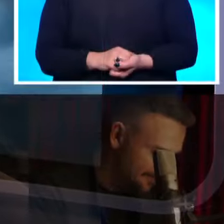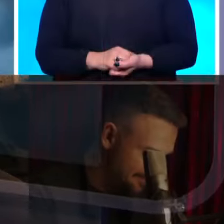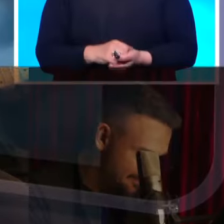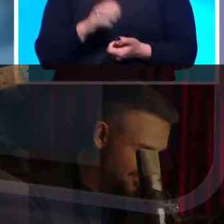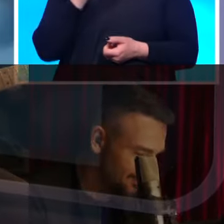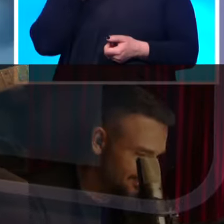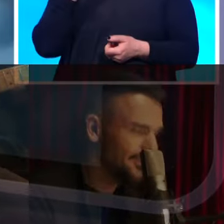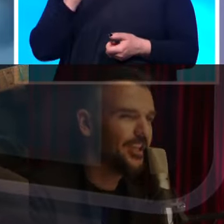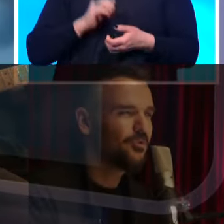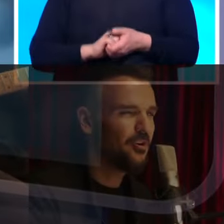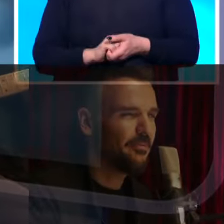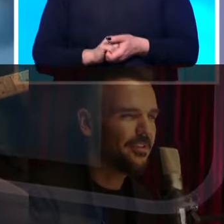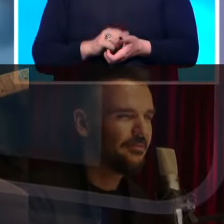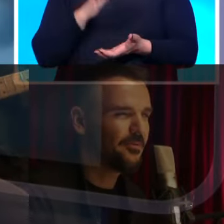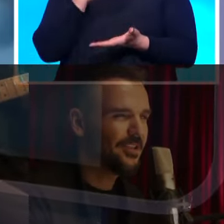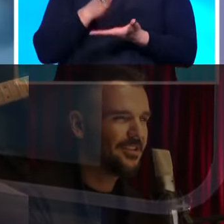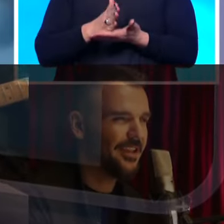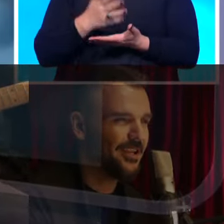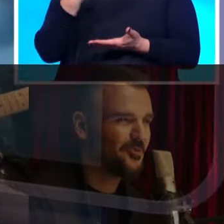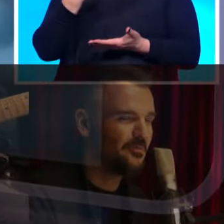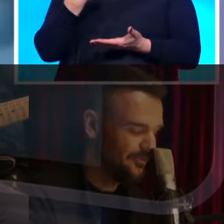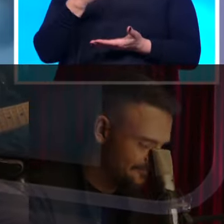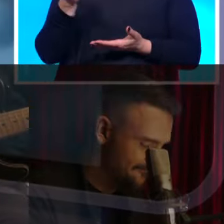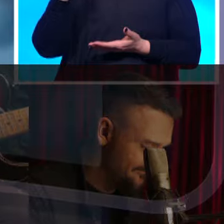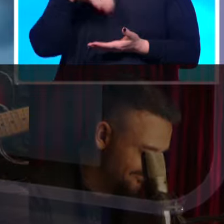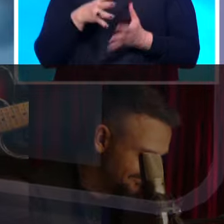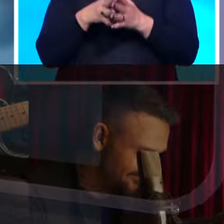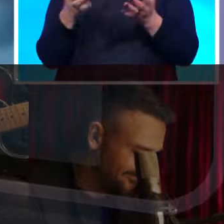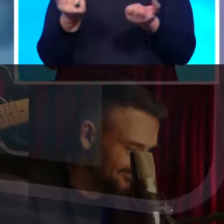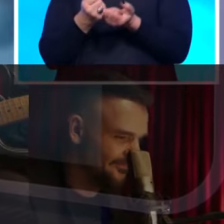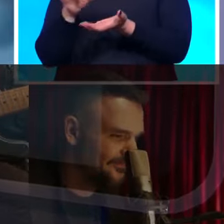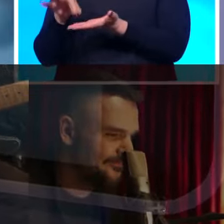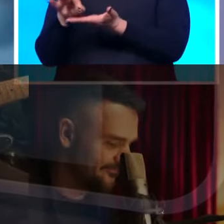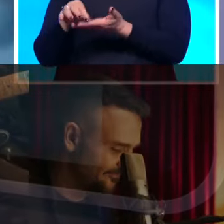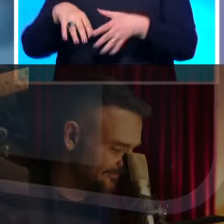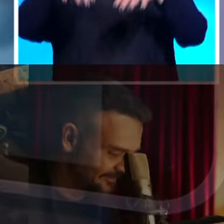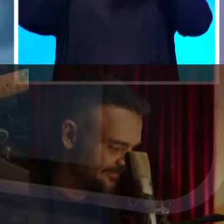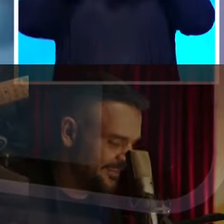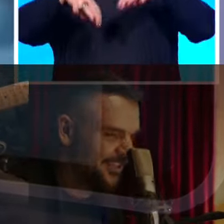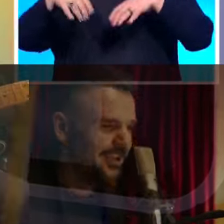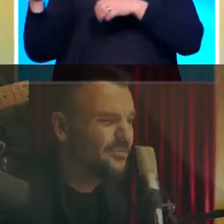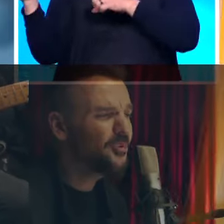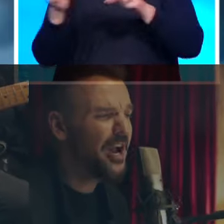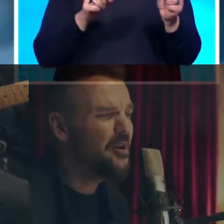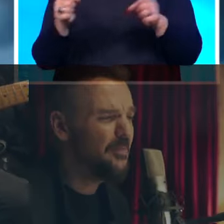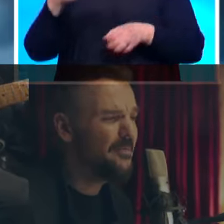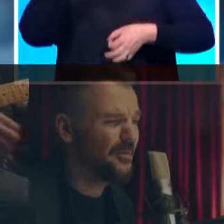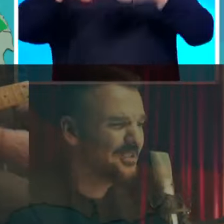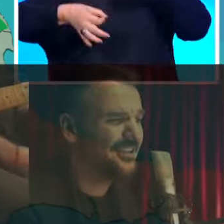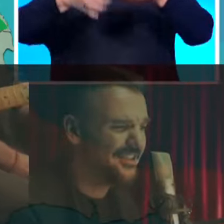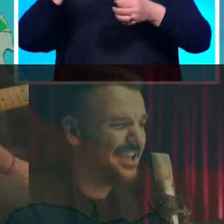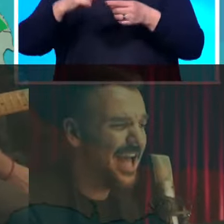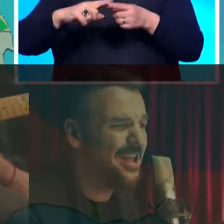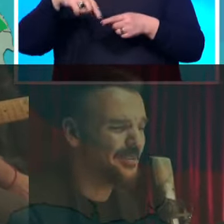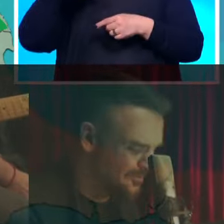Здравейте! До петък ще има още много места с силни валежи и бури и с условия за градушка. През следващите